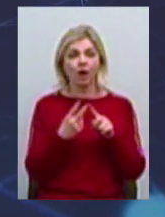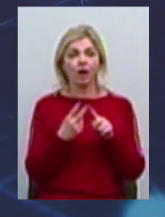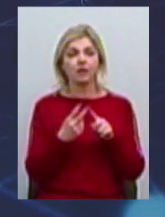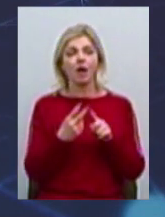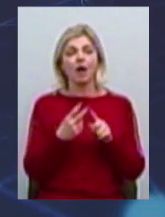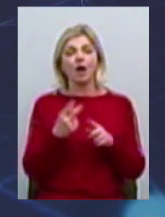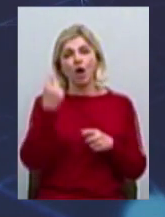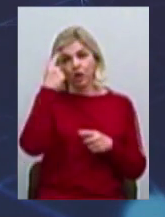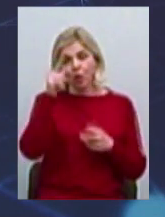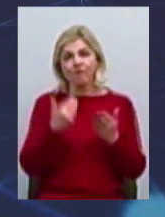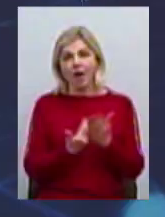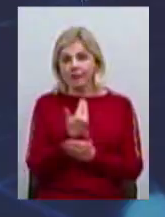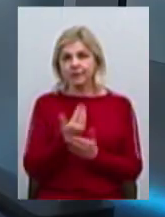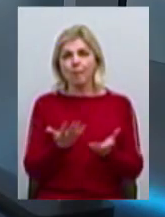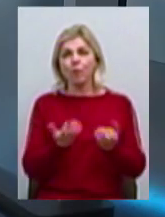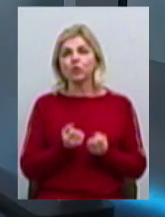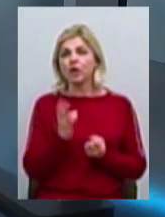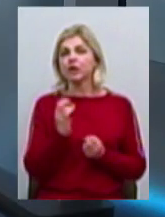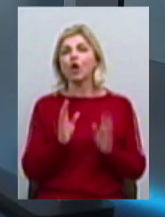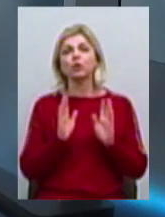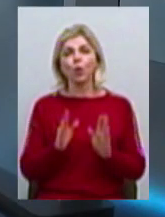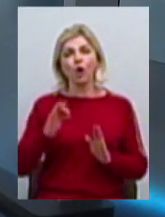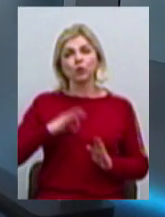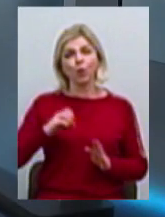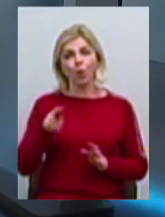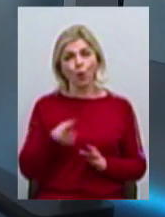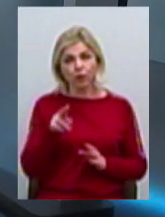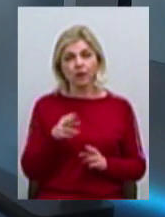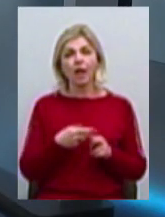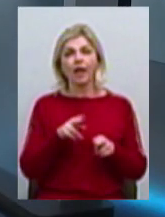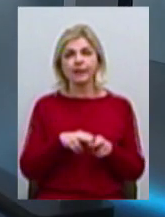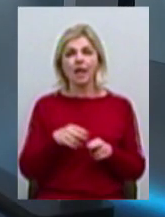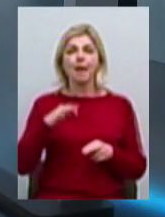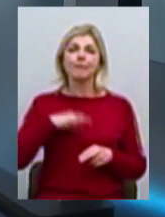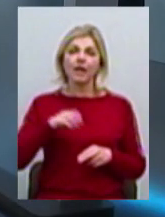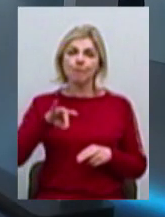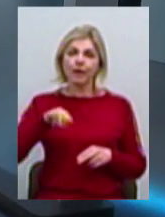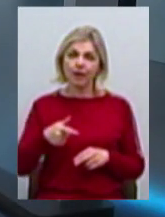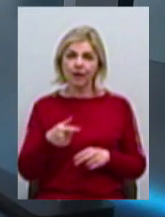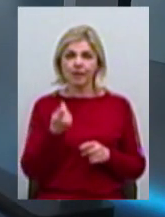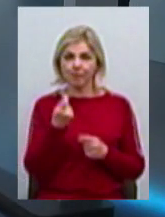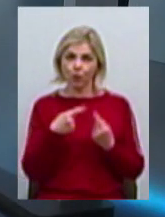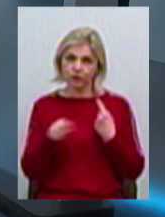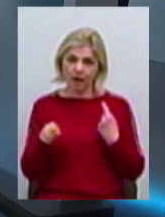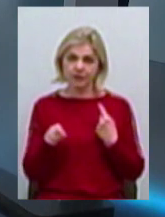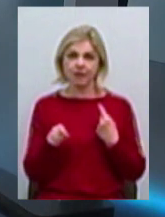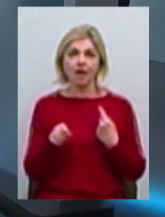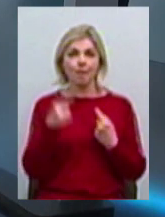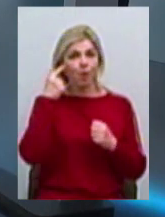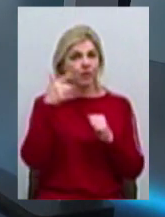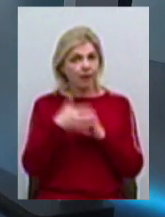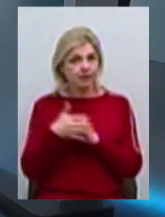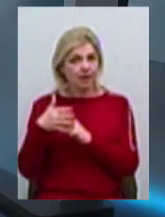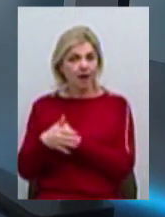вміння не лише отримувати дохід підприємства, але й прибуток – трішечки різні поняття. І